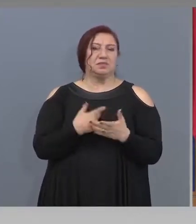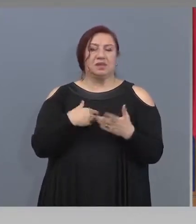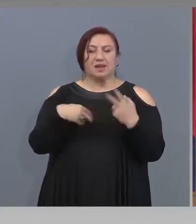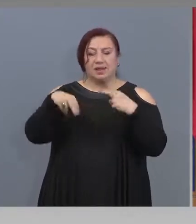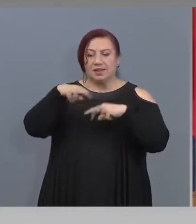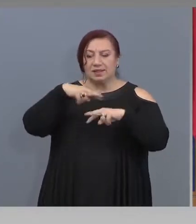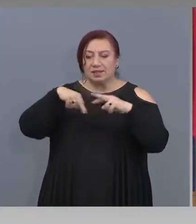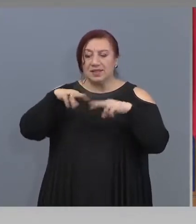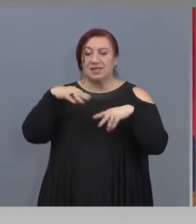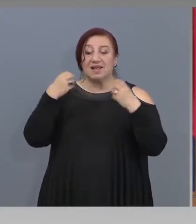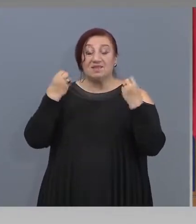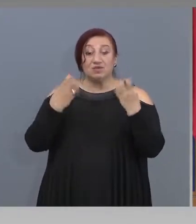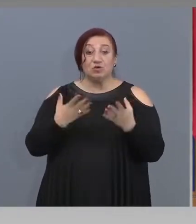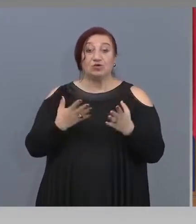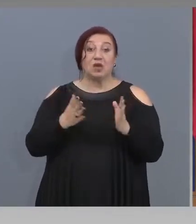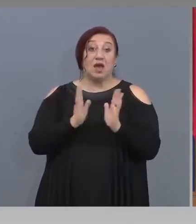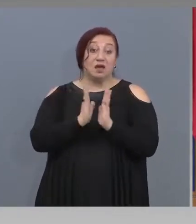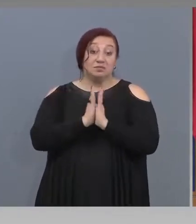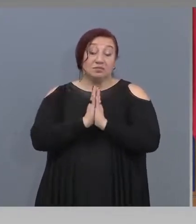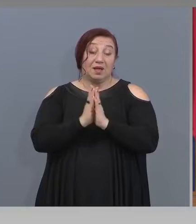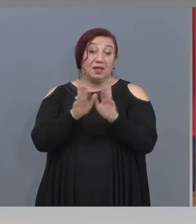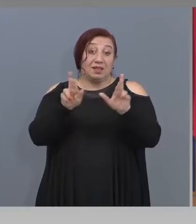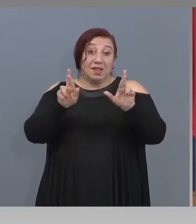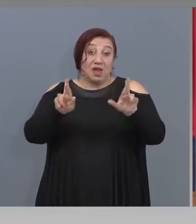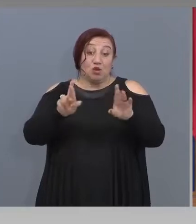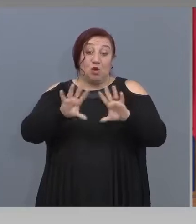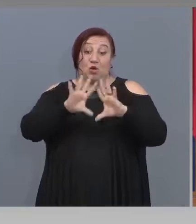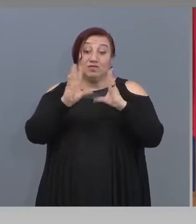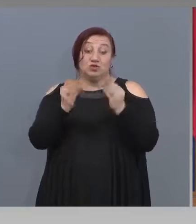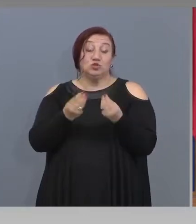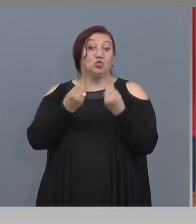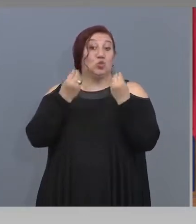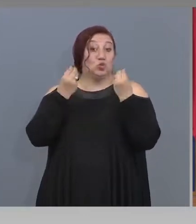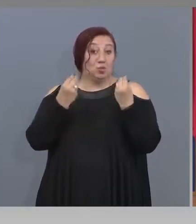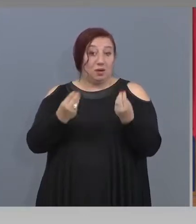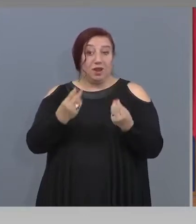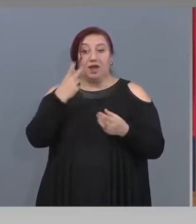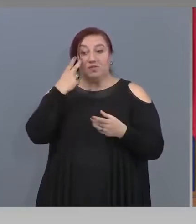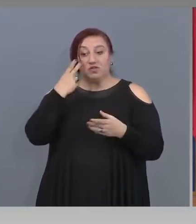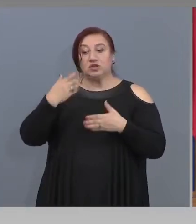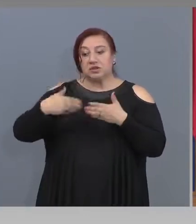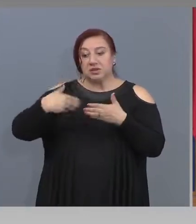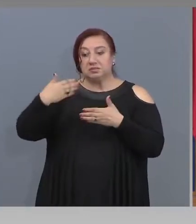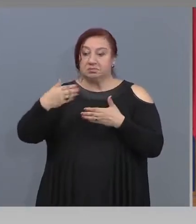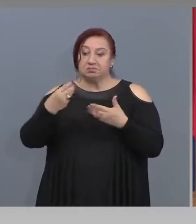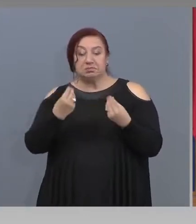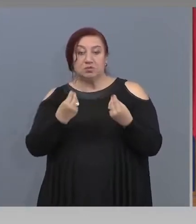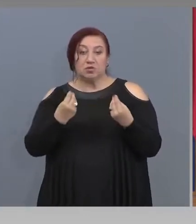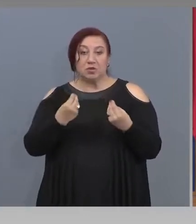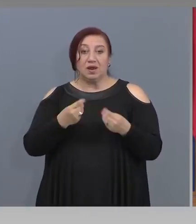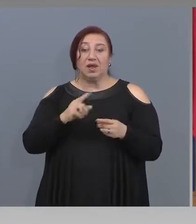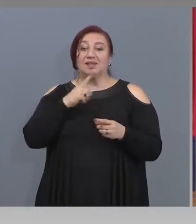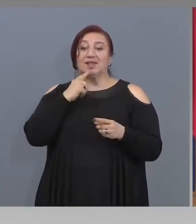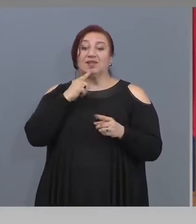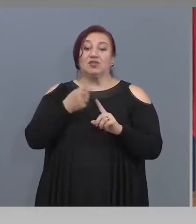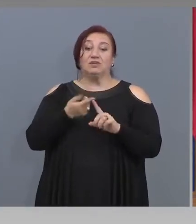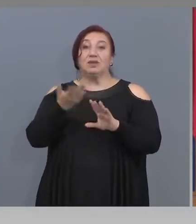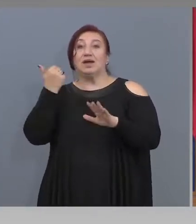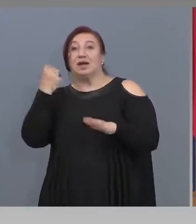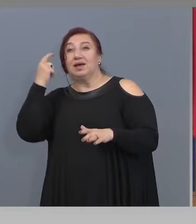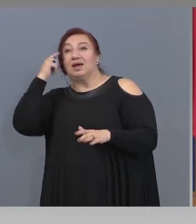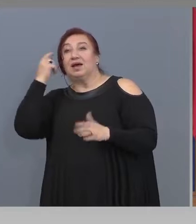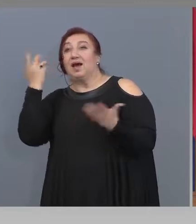Възможността, дай Боже, нещата да върват добре, пак виждате тенденциите са добри, да не проръкуваме нито да се радваме много, нито па да